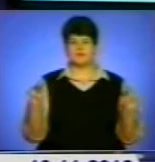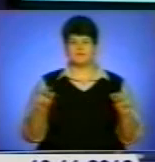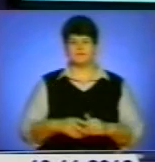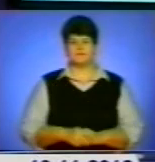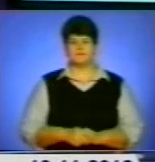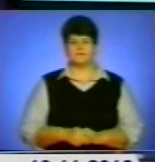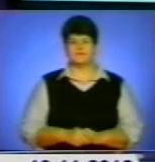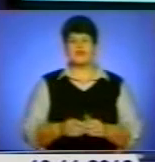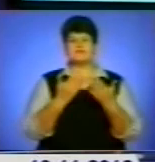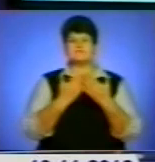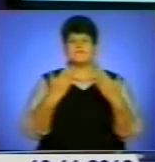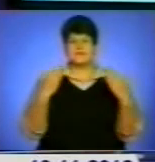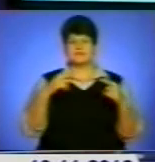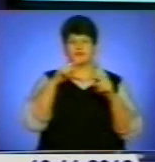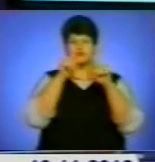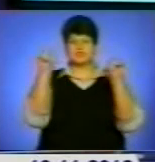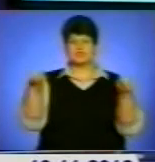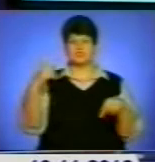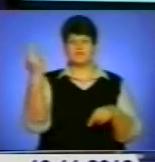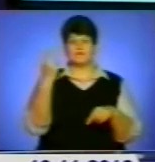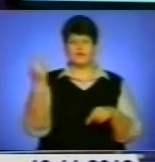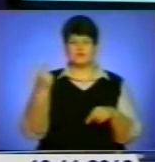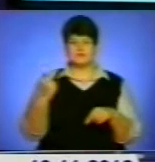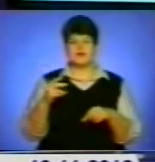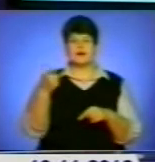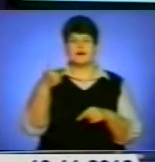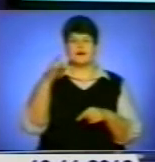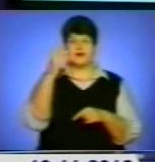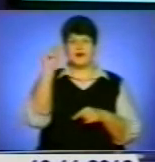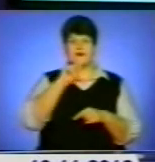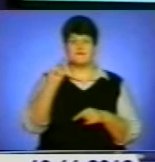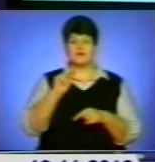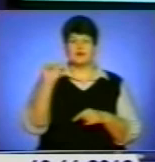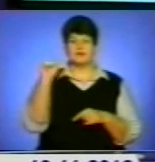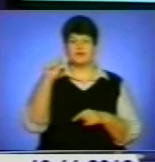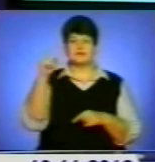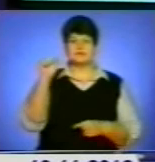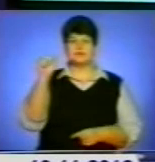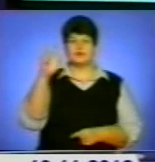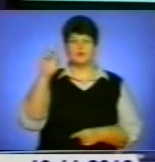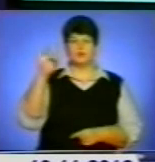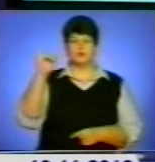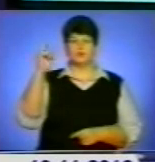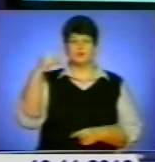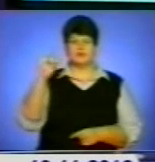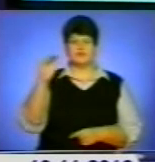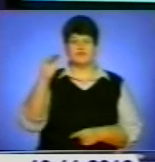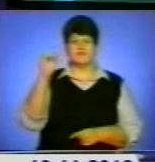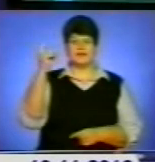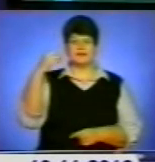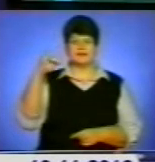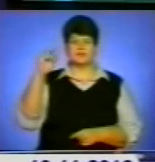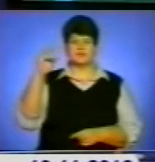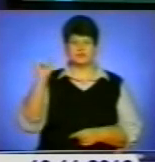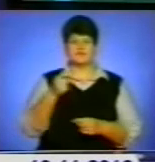Виставку живопису та графіки Анатолія Заблуди, а також роботи двох його внучок Мар'яни та Зоряни Федишин відкрили у художньому